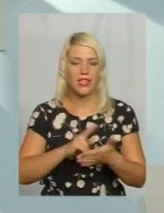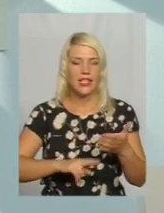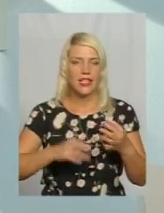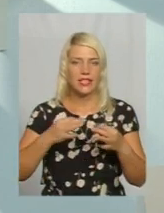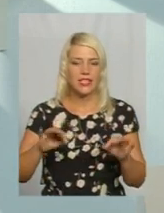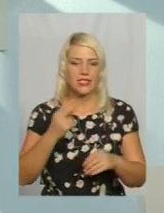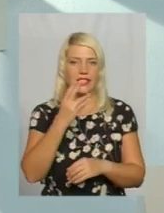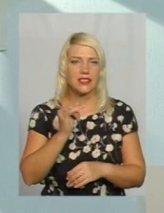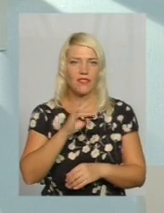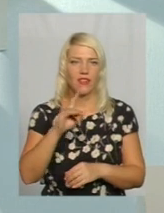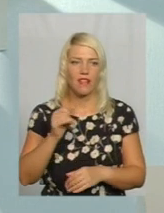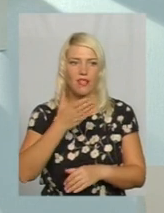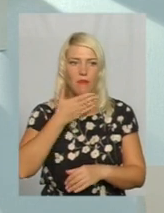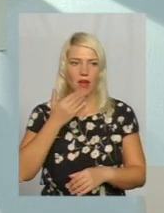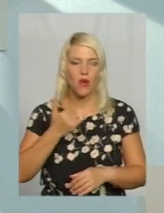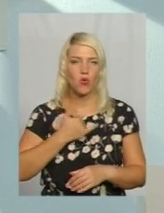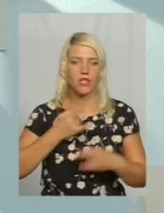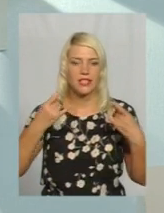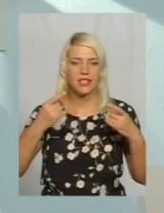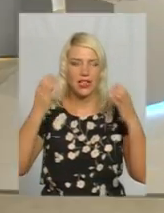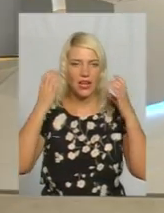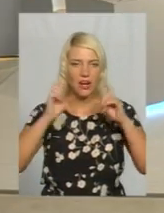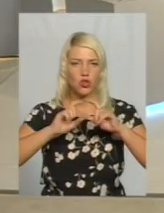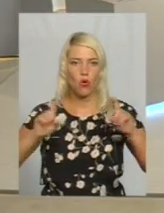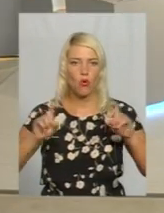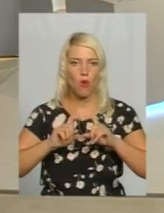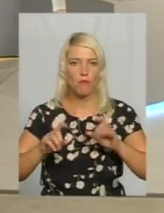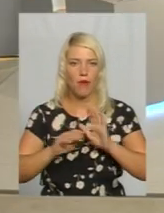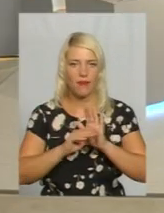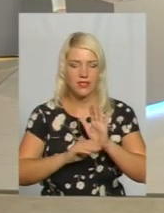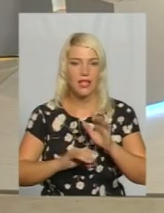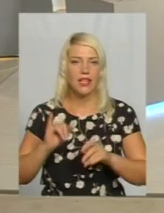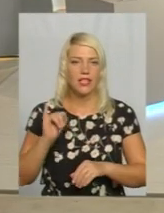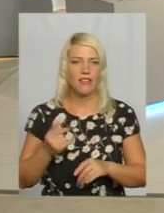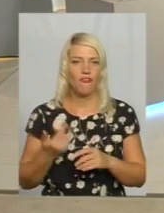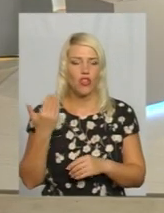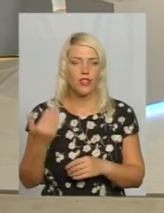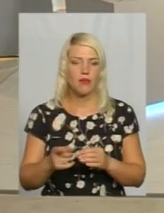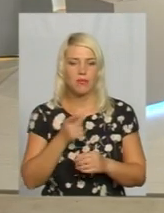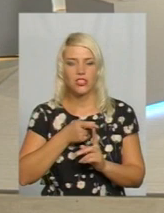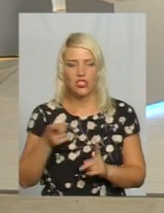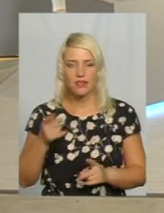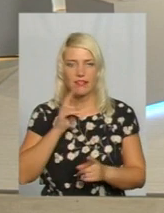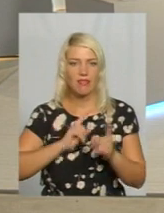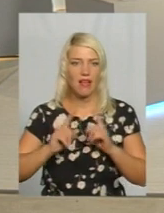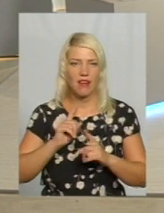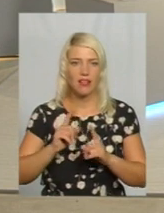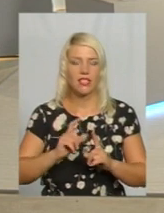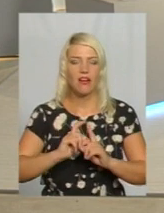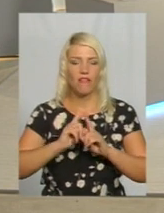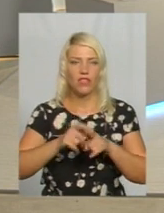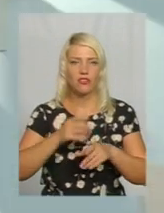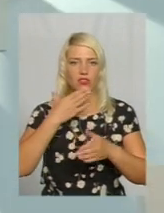мовлення. Не мають ліцензії, у нас 10 телерадіокомпаній. І всі вони під час наради висловили свою готовність